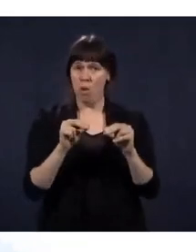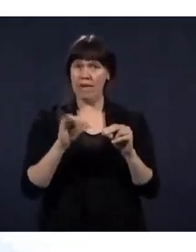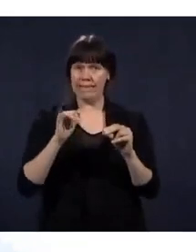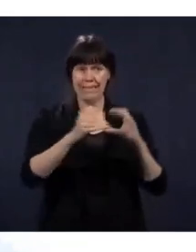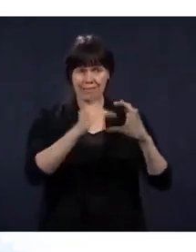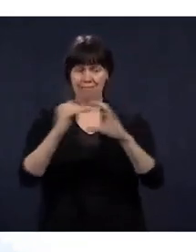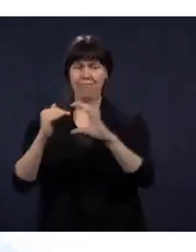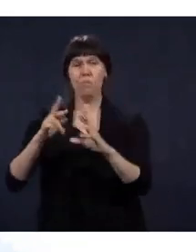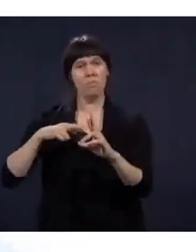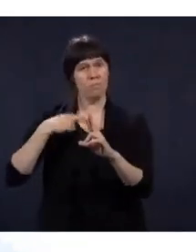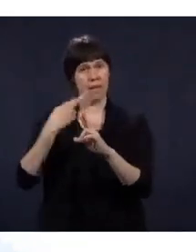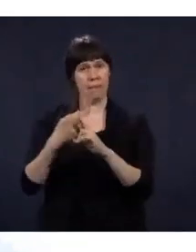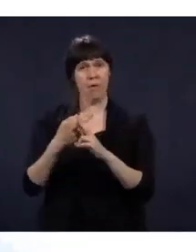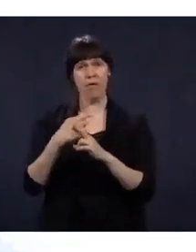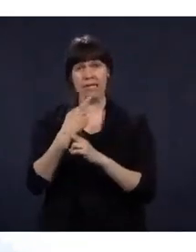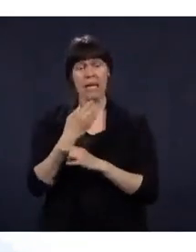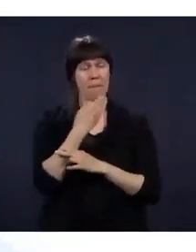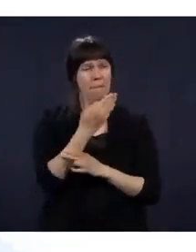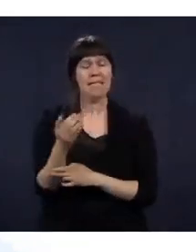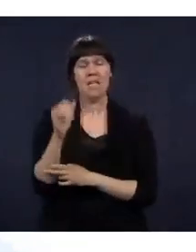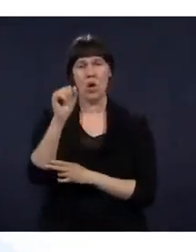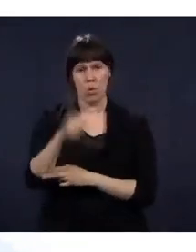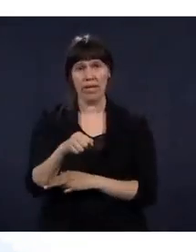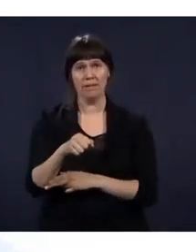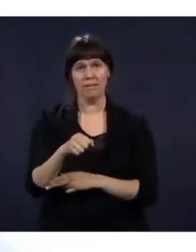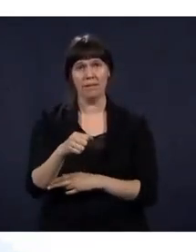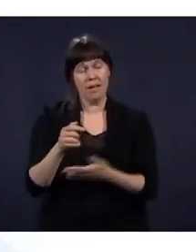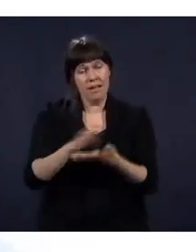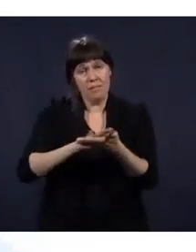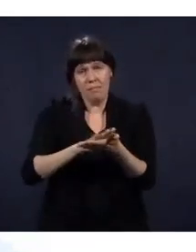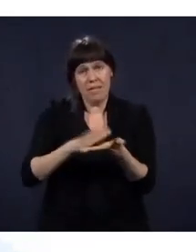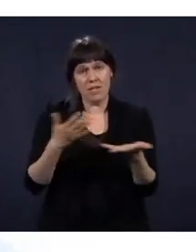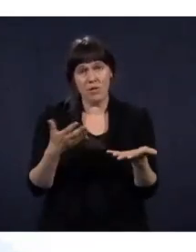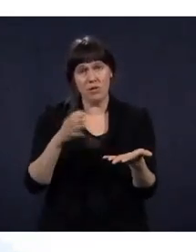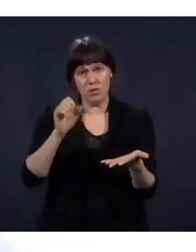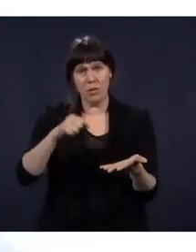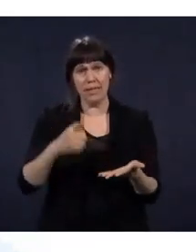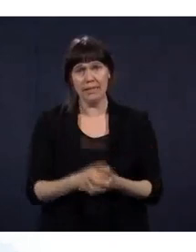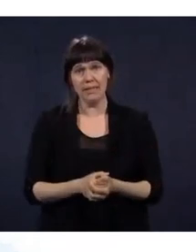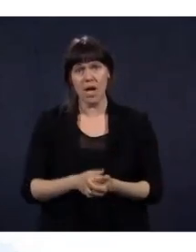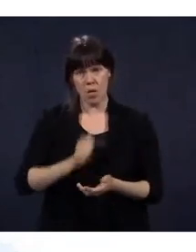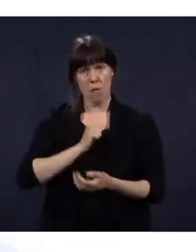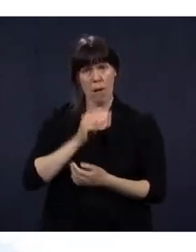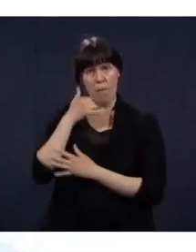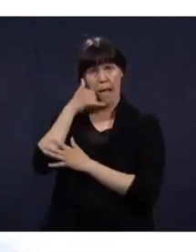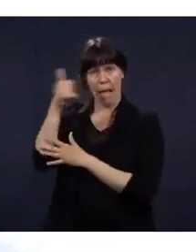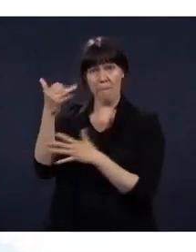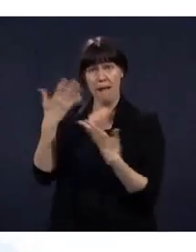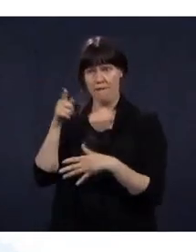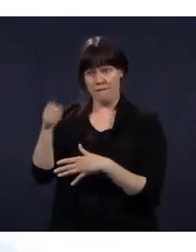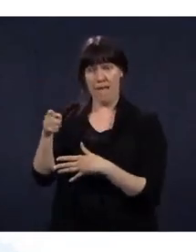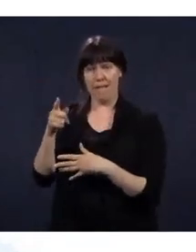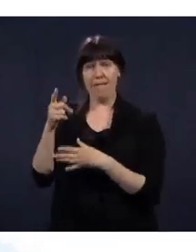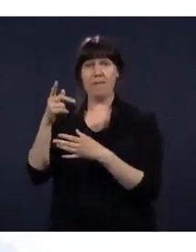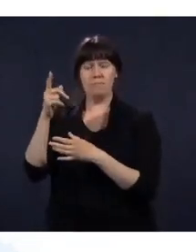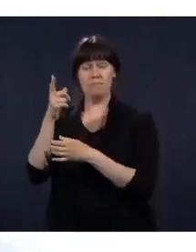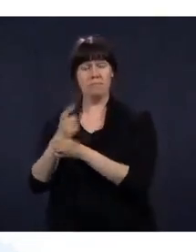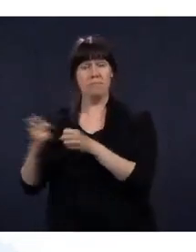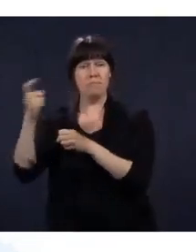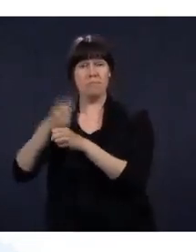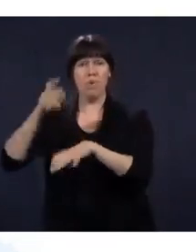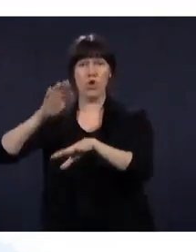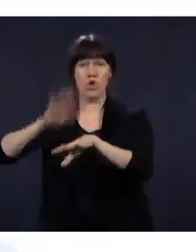Et puis, je vous remercie et je m'excuse encore. J'ai appelé la directrice du refuge pour m'excuser de la situation. Et je vous en remercie.